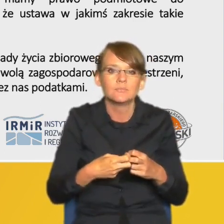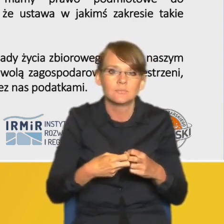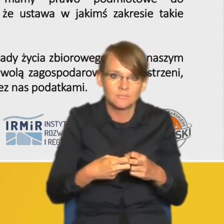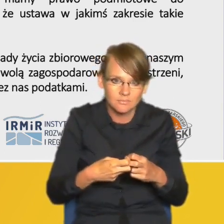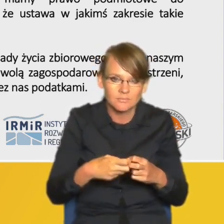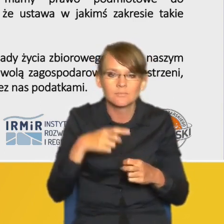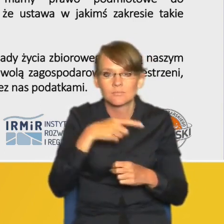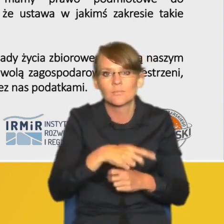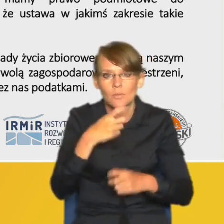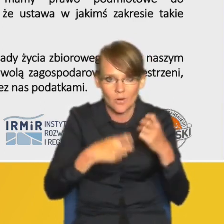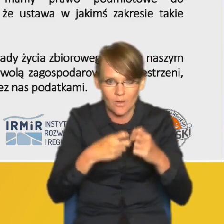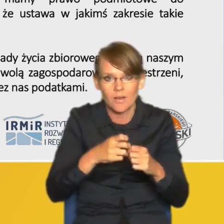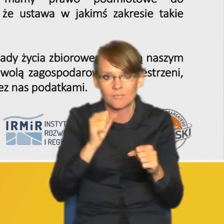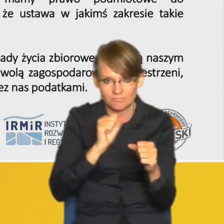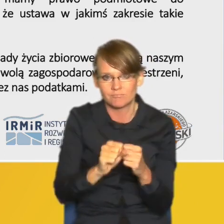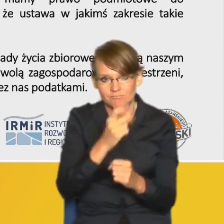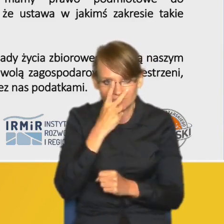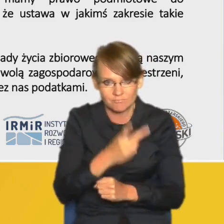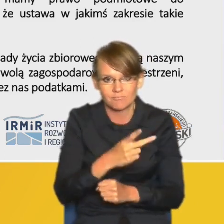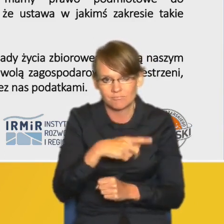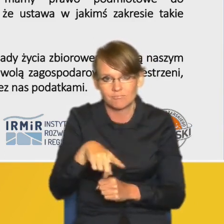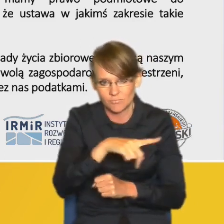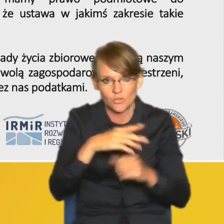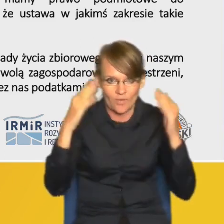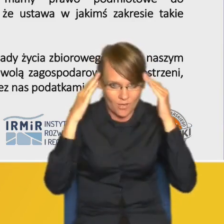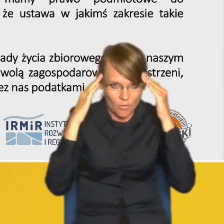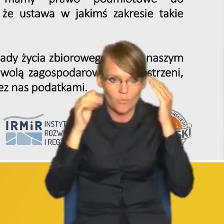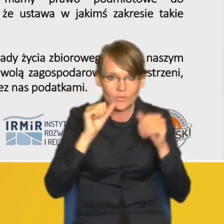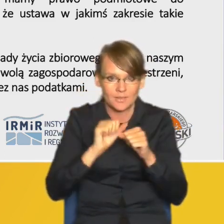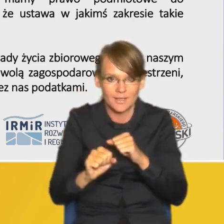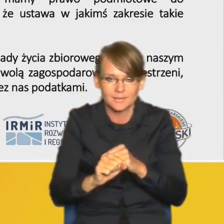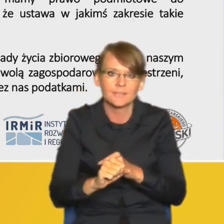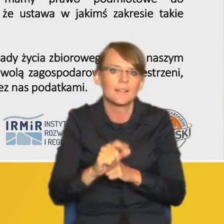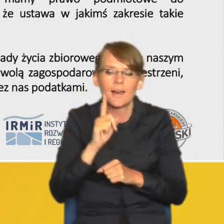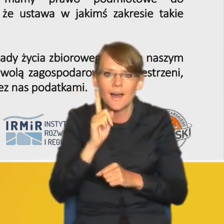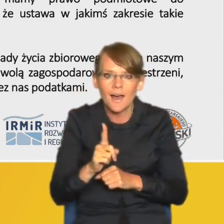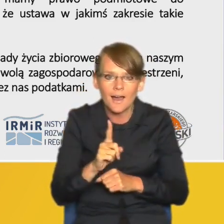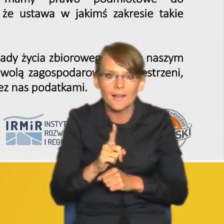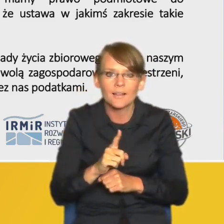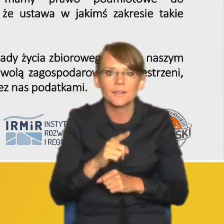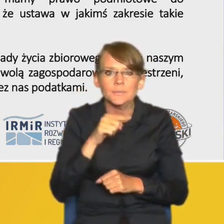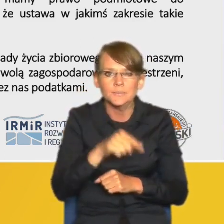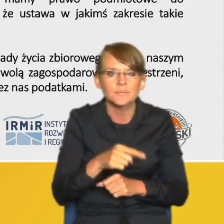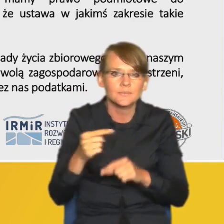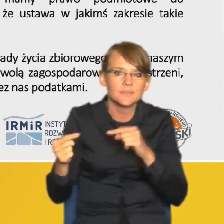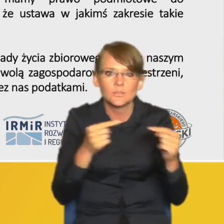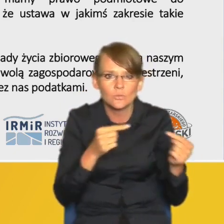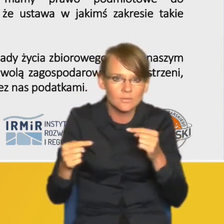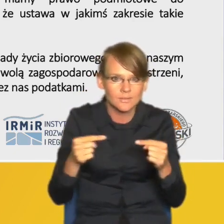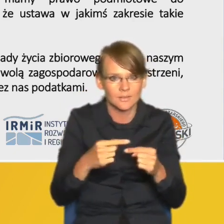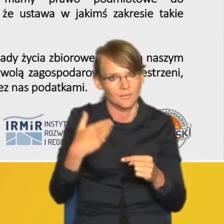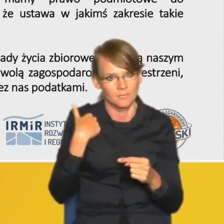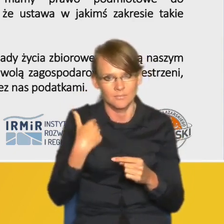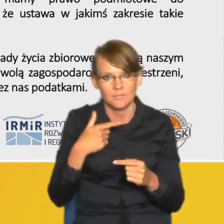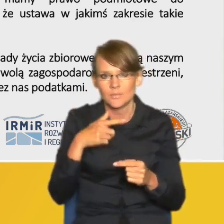jest dostrzegany i uświadamiany ale chcę Państwu zwrócić uwagę że przełom w tych dyskusjach nastąpił w